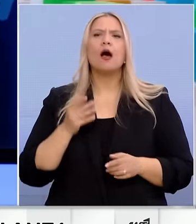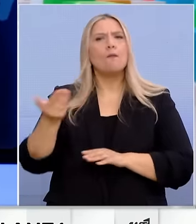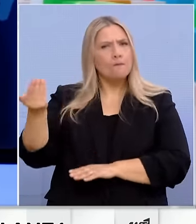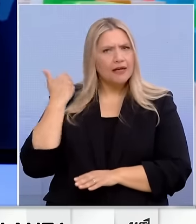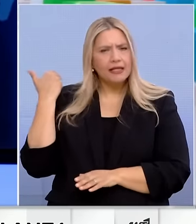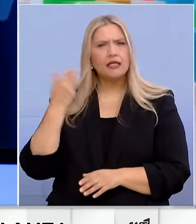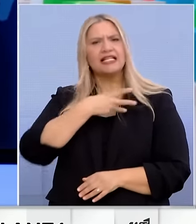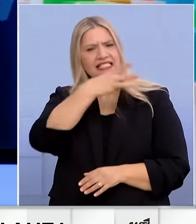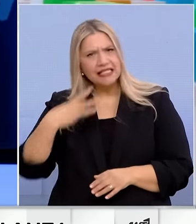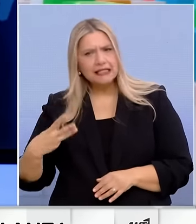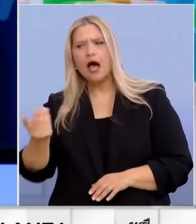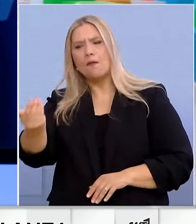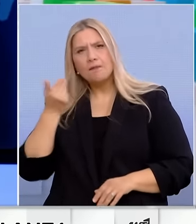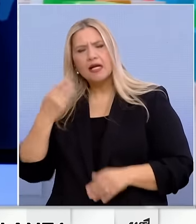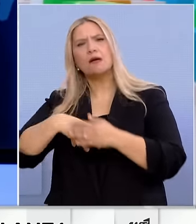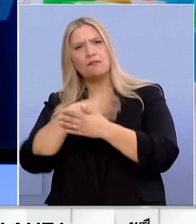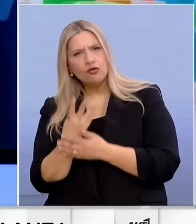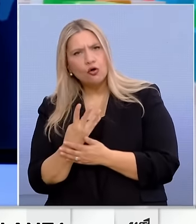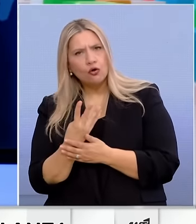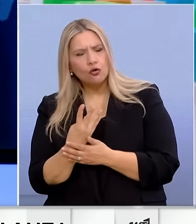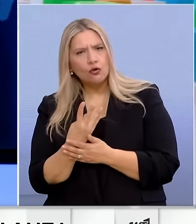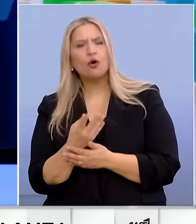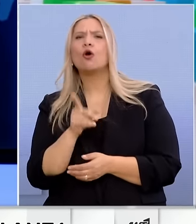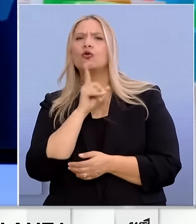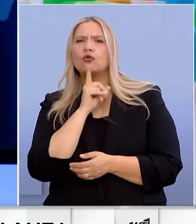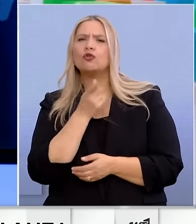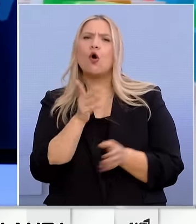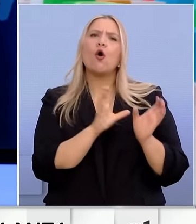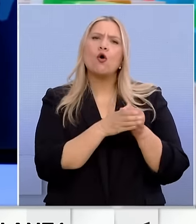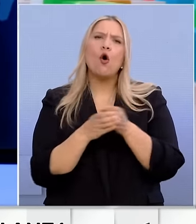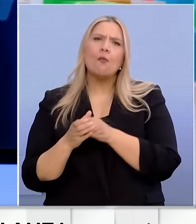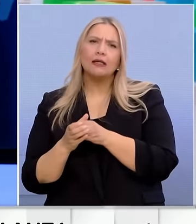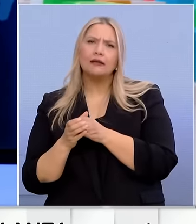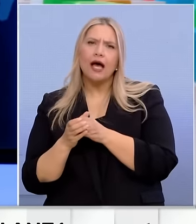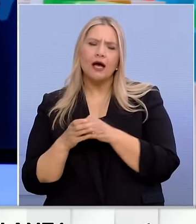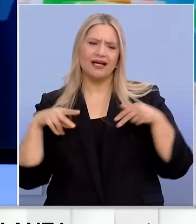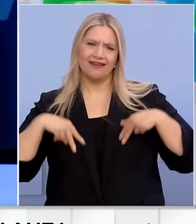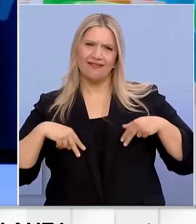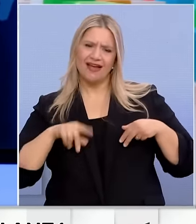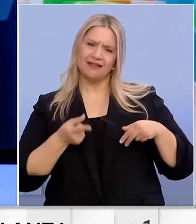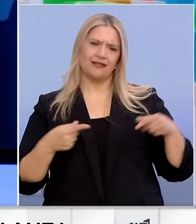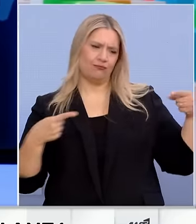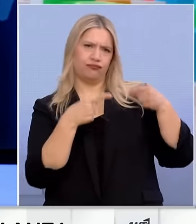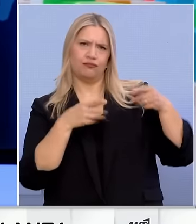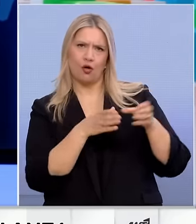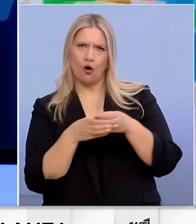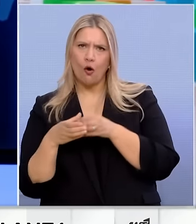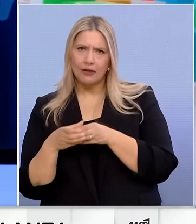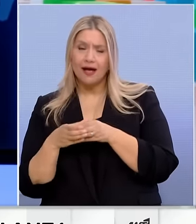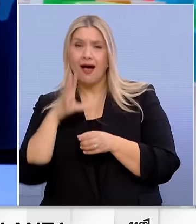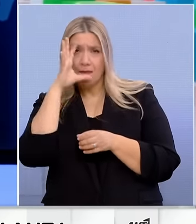πριν, ο ΣΥΡΙΖΑ και το ΠΑΣΟΚ αλλά και τα κόμματα της αντιπολίτευσης η οποία υποτίθεται που δεν κάνουν όμως